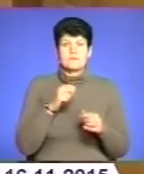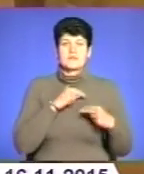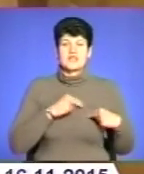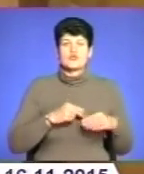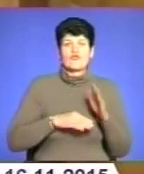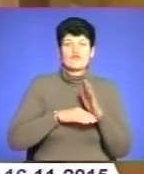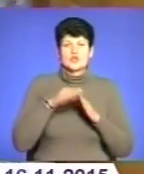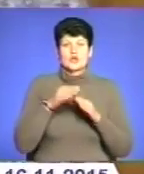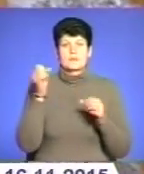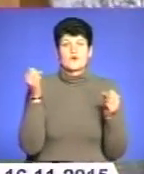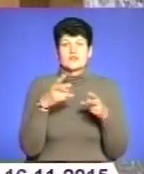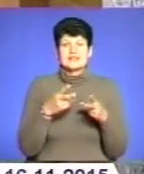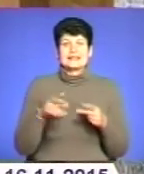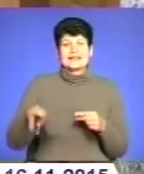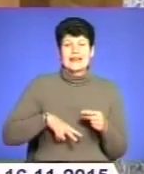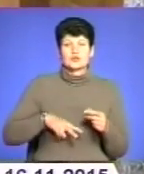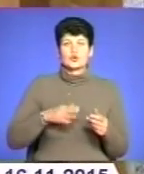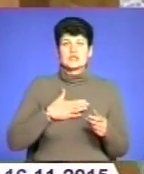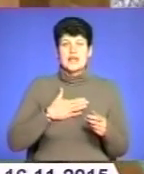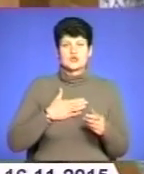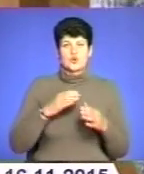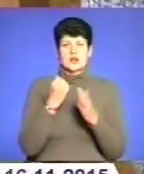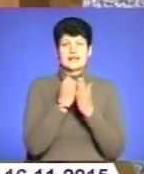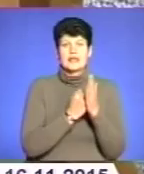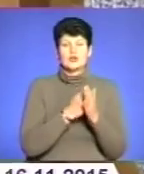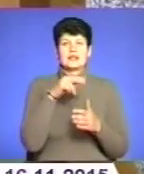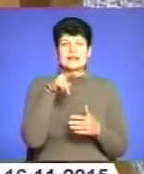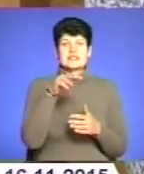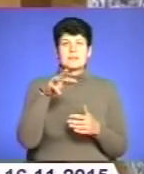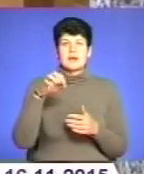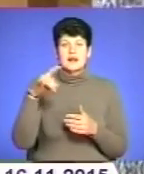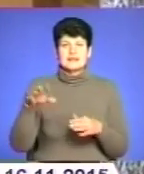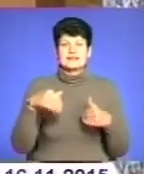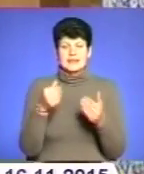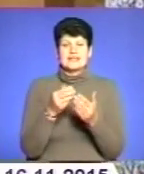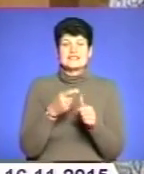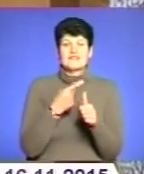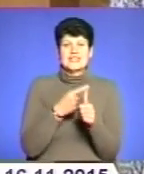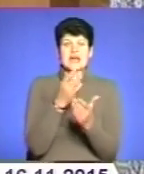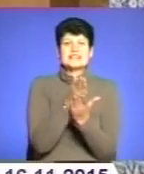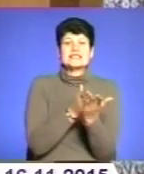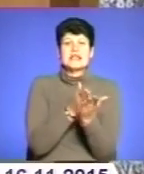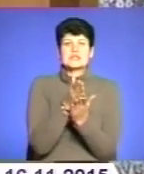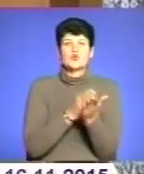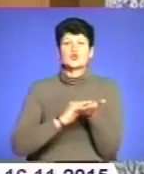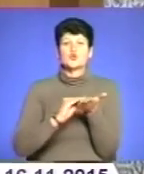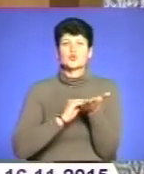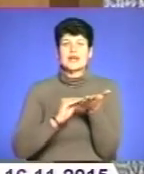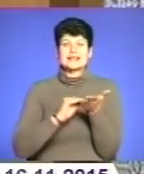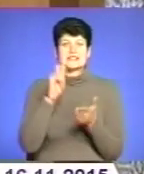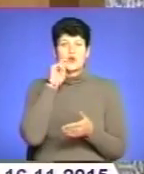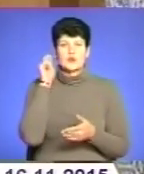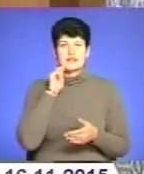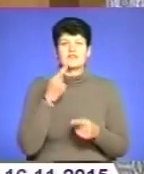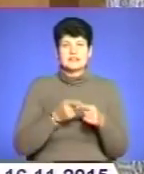професіоналізм директору нашого каналу Ларисі Михальській присвоїли звання заслуженого журналіста України. Ви це